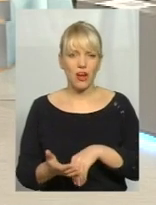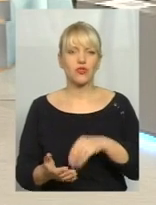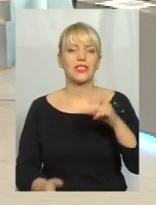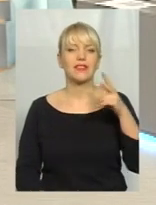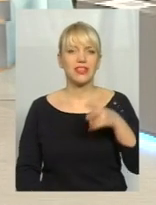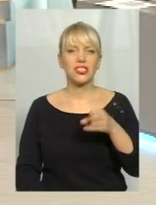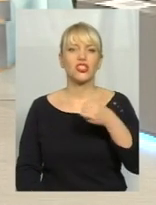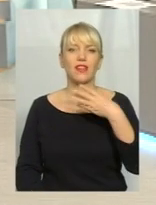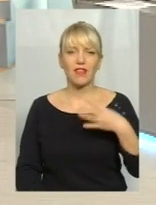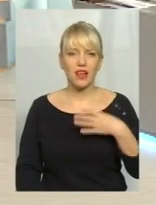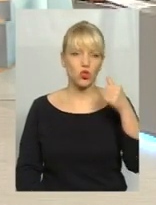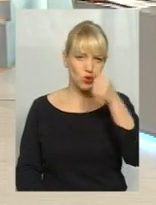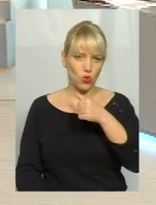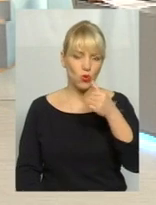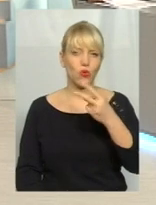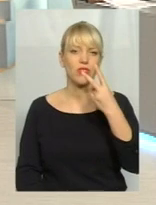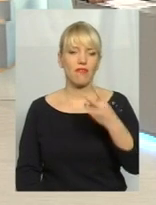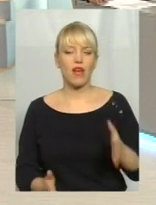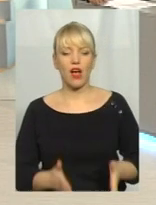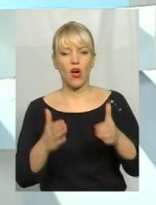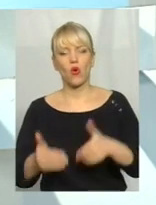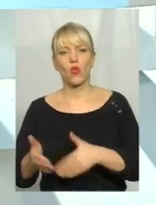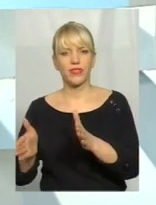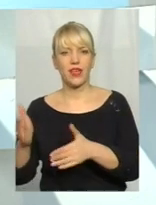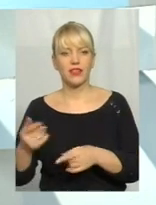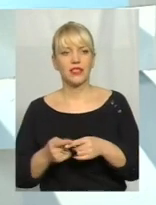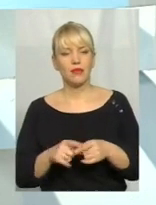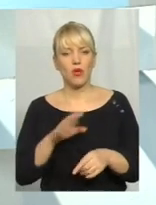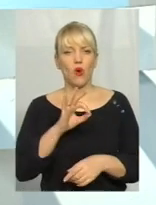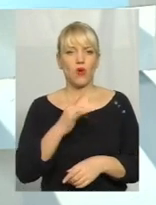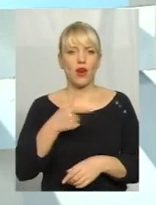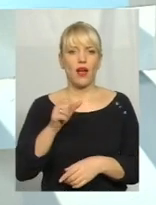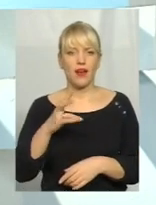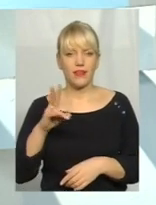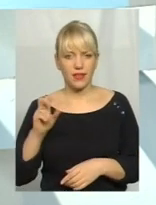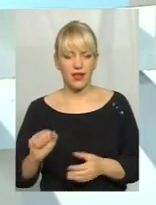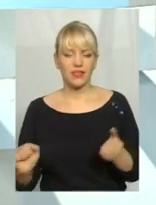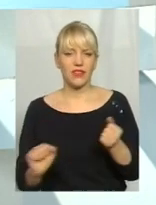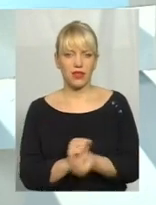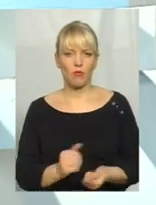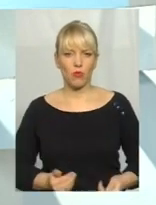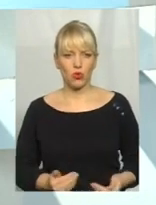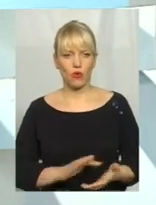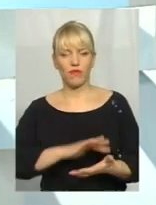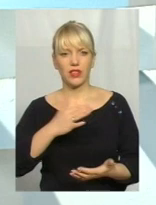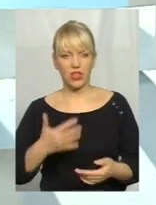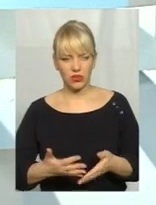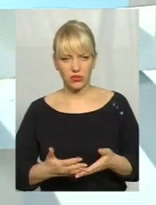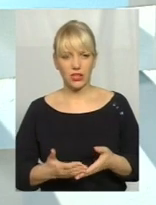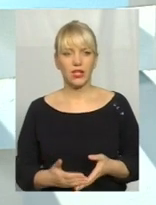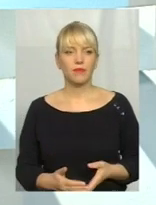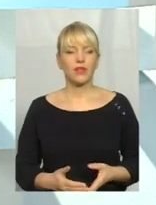два контейнери. Тобто це будуть органічні тверді пугутові відходи. Це є органіка,